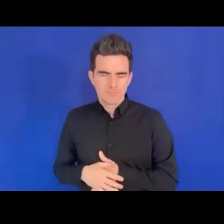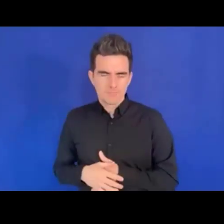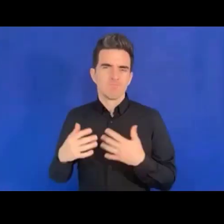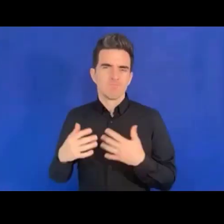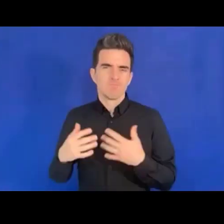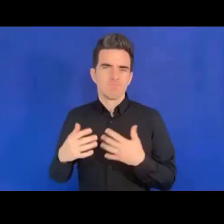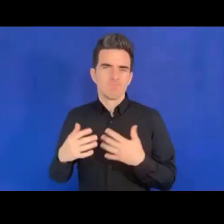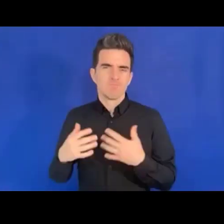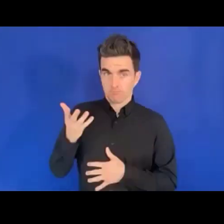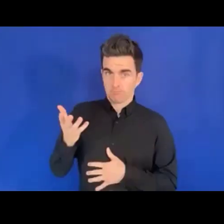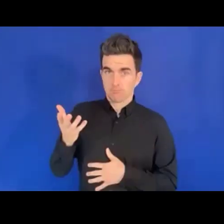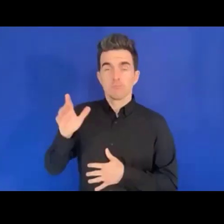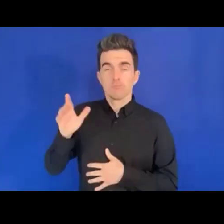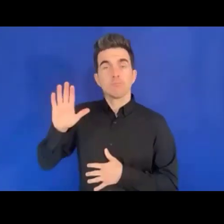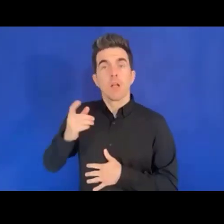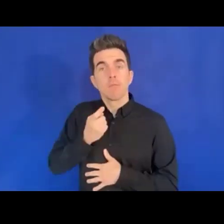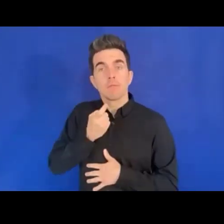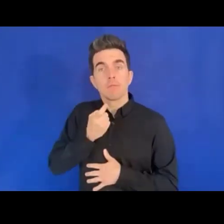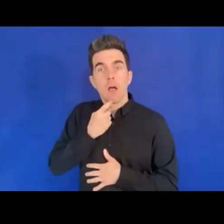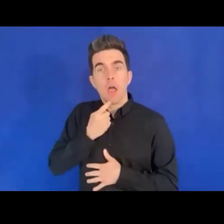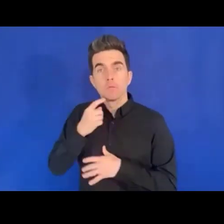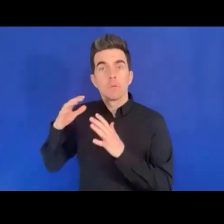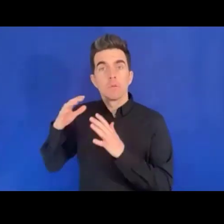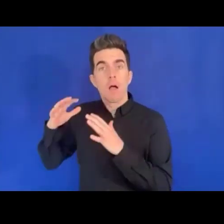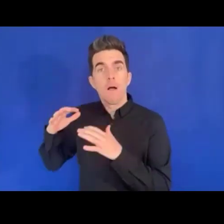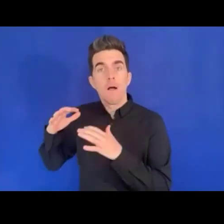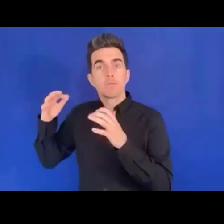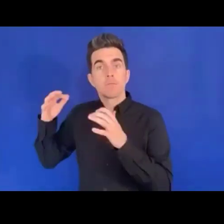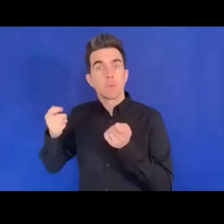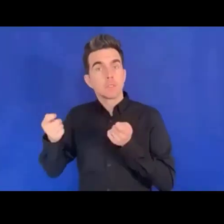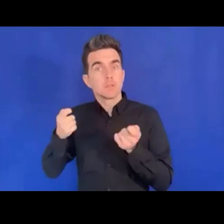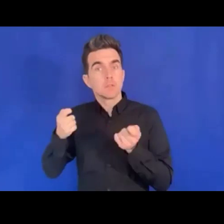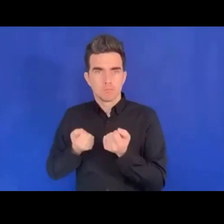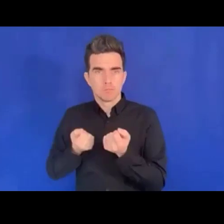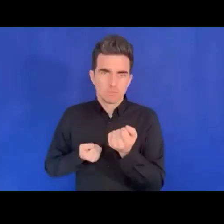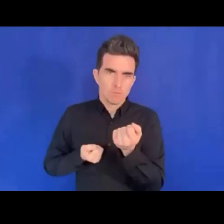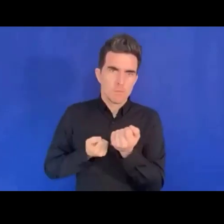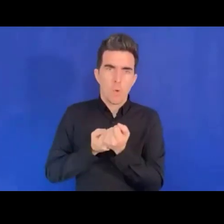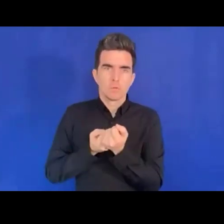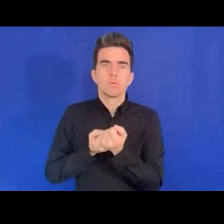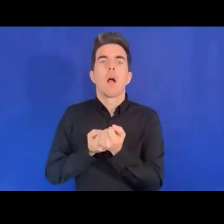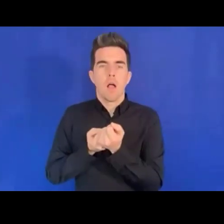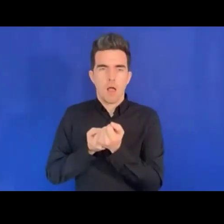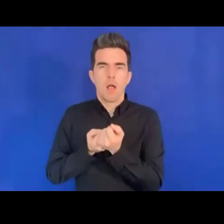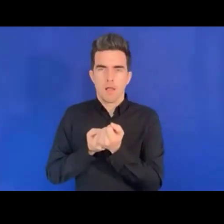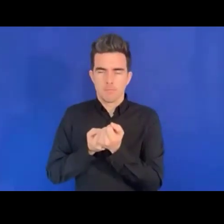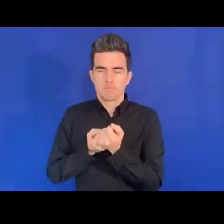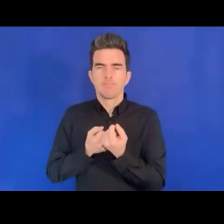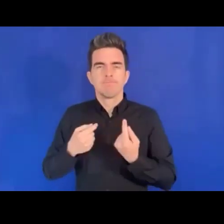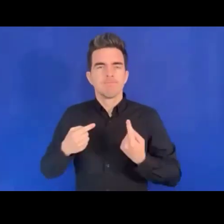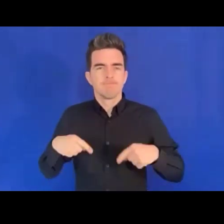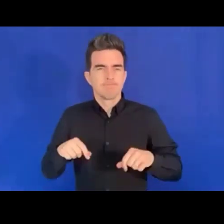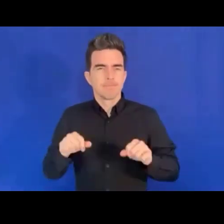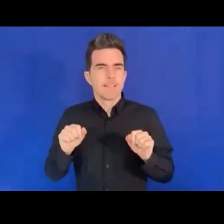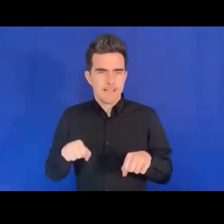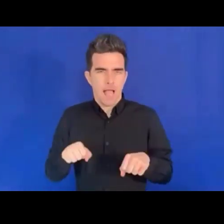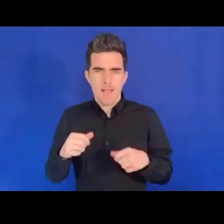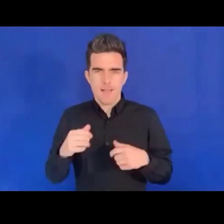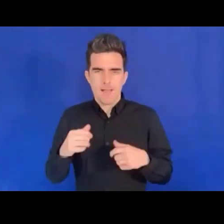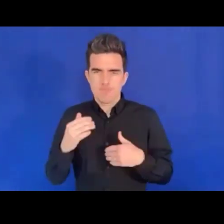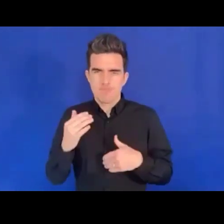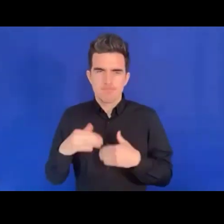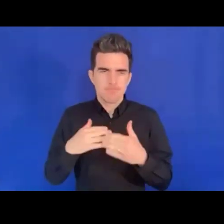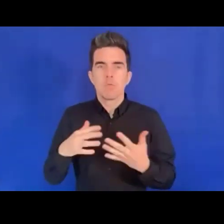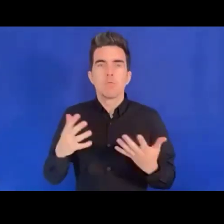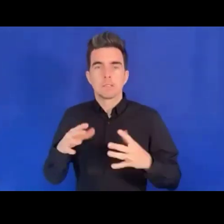Finlande que tout ceci est rendu possible. Donc merci, merci d'avoir insisté sur l'inclusion des personnes en